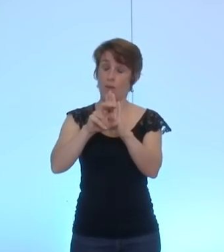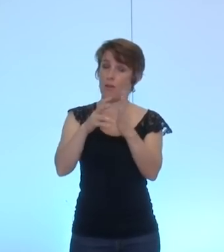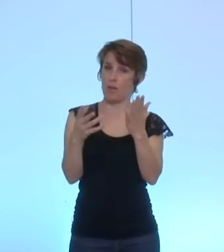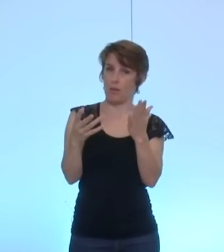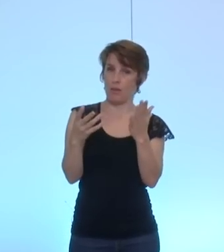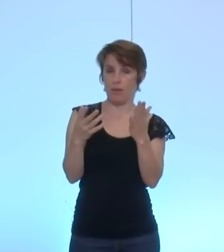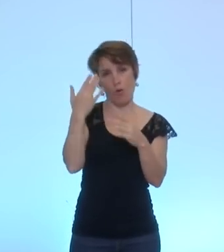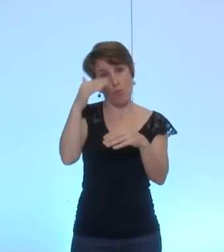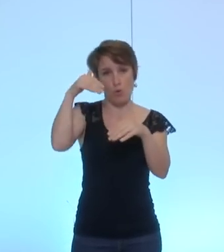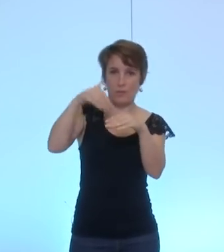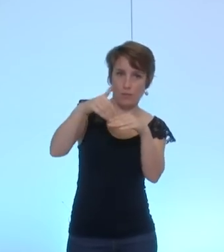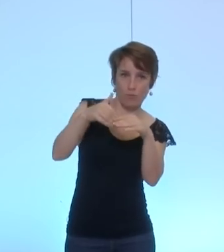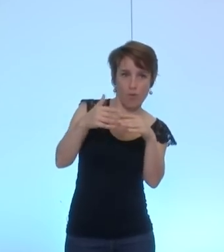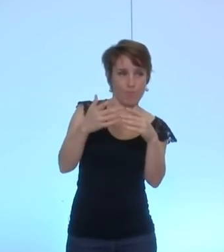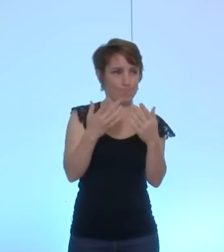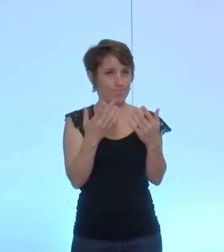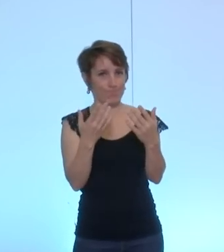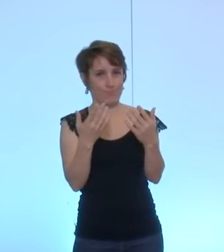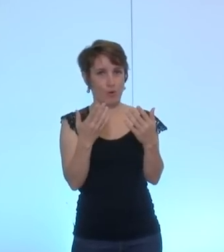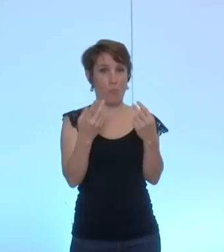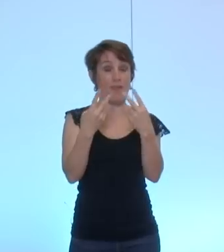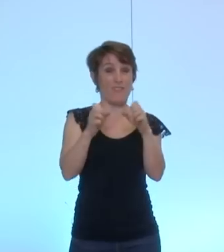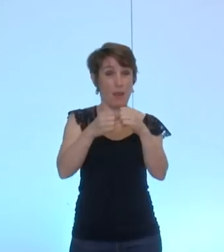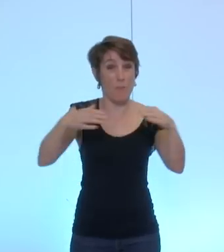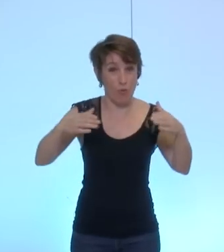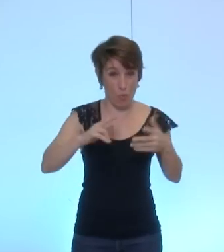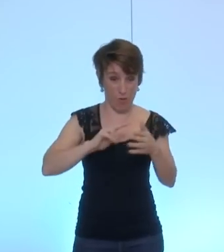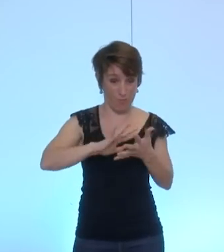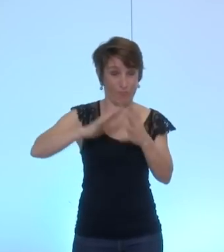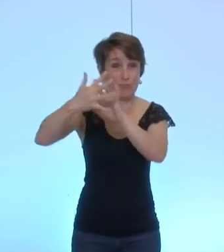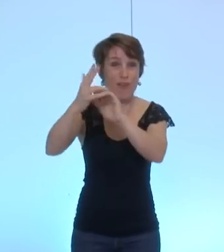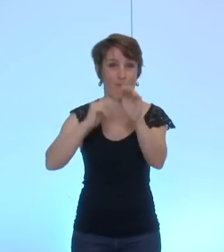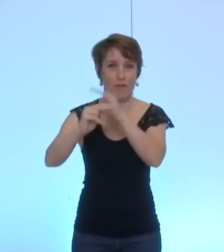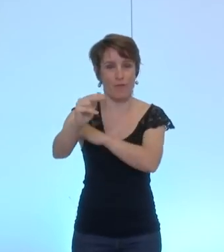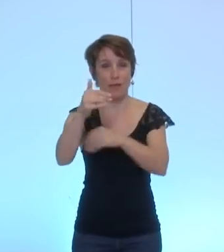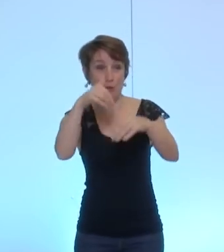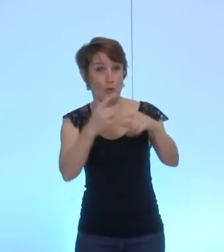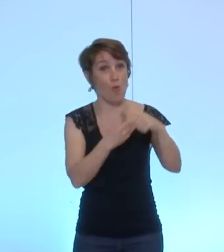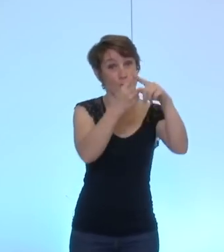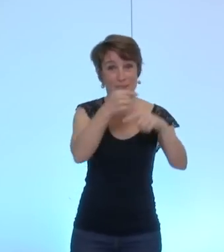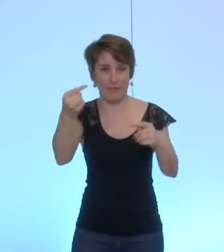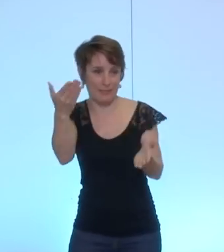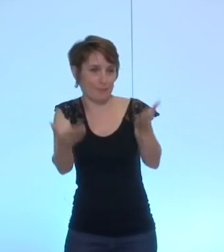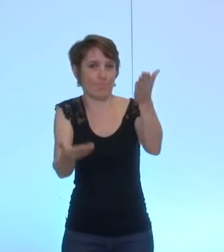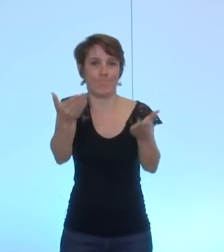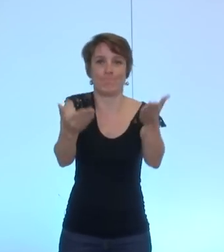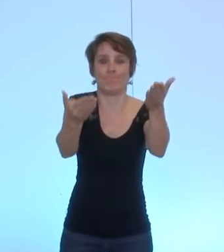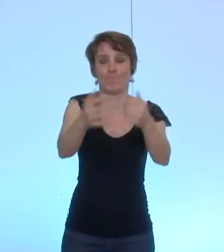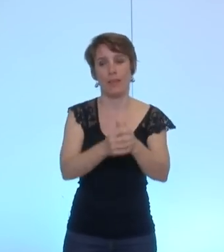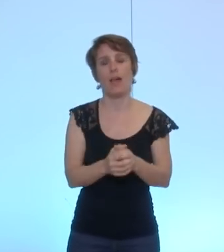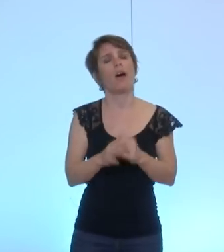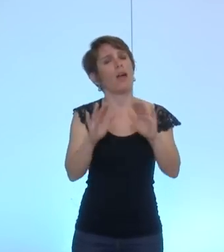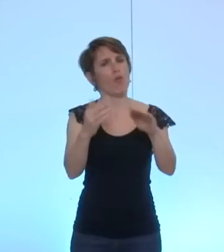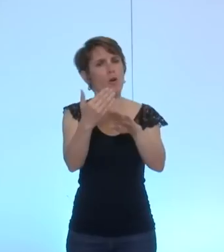des contraintes et des opportunités offertes par la loi sur la métropolisation. Je voudrais, avant d'arriver dans le gras de la délibération,